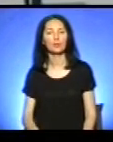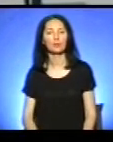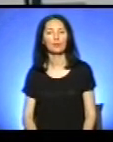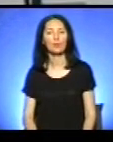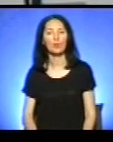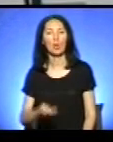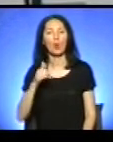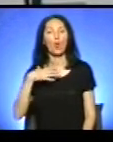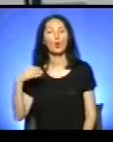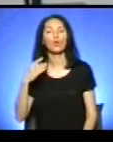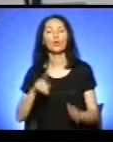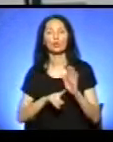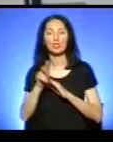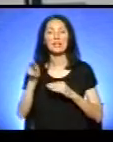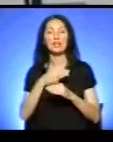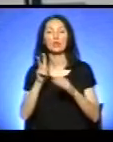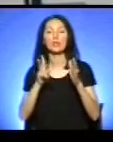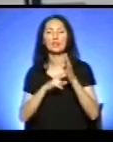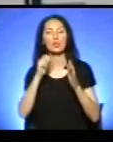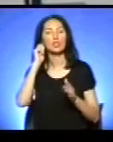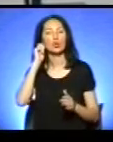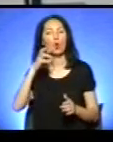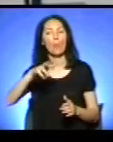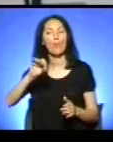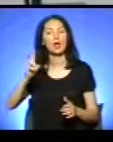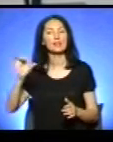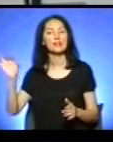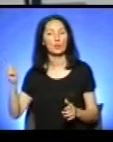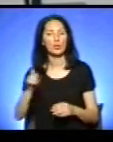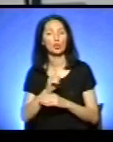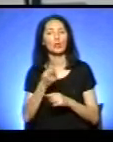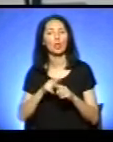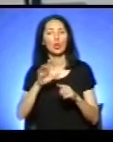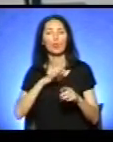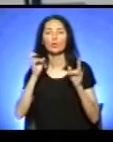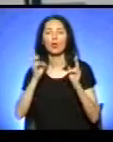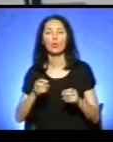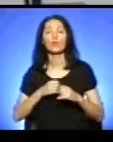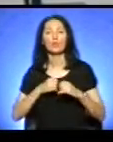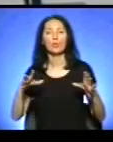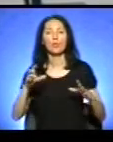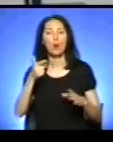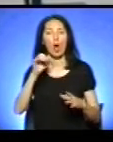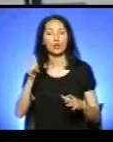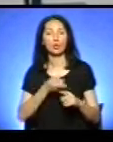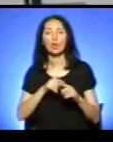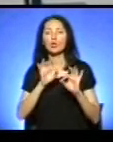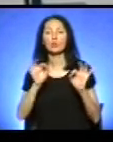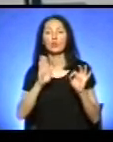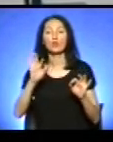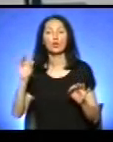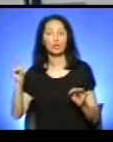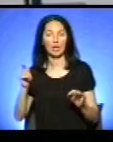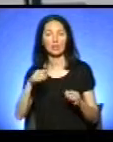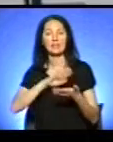У Львові розпочали лікування 7-річного Максима з Тернополя, який був травмований від вибуху газу. Як розповів волонтер Богдан Кіндій,